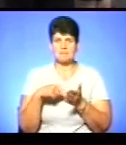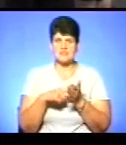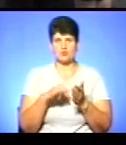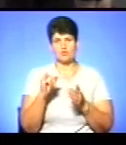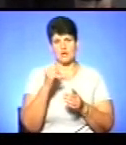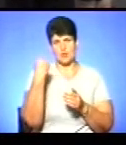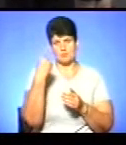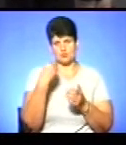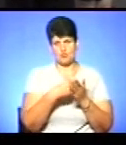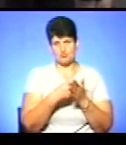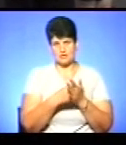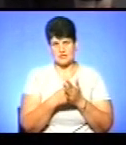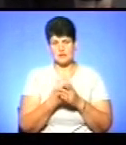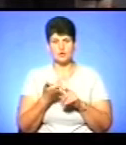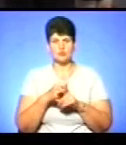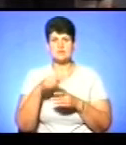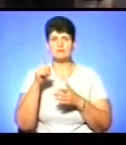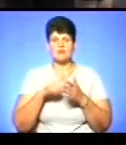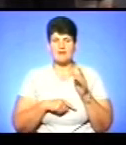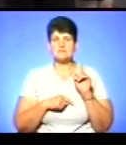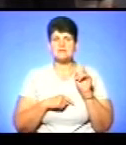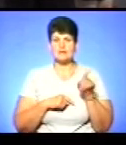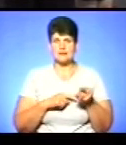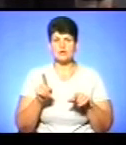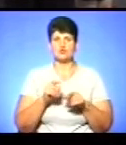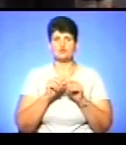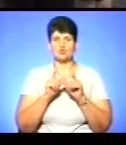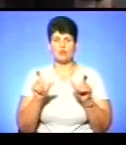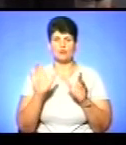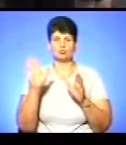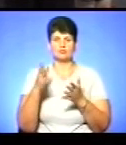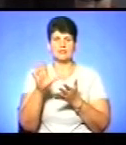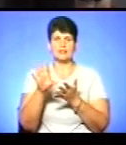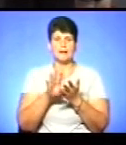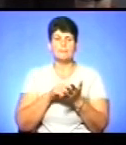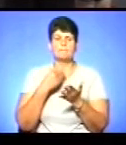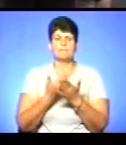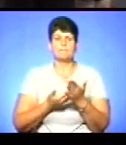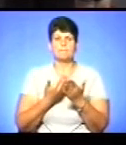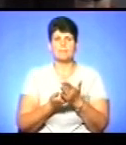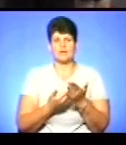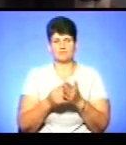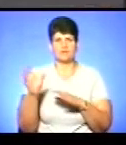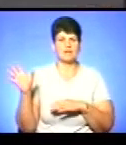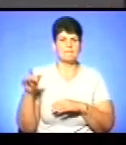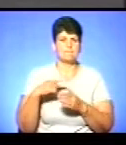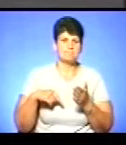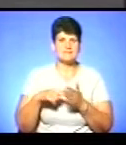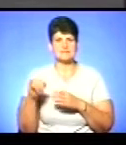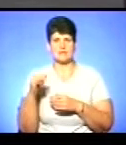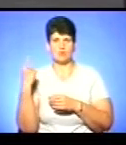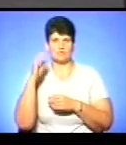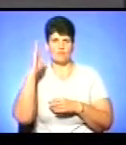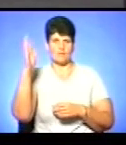обласного бюджету. Дуже сподіваюся на те, що школа буде взірцевою для міста, області в